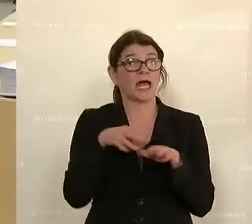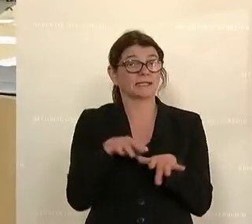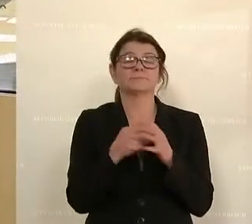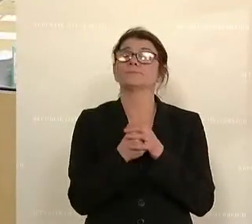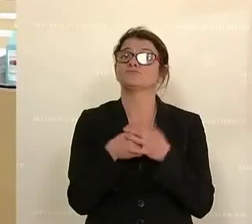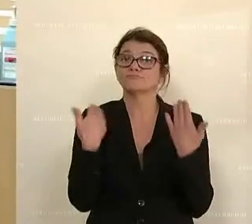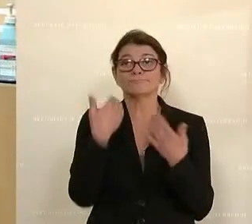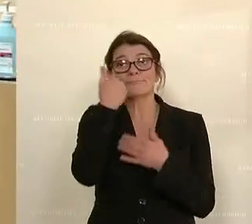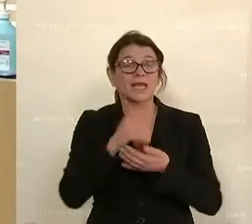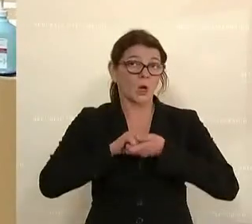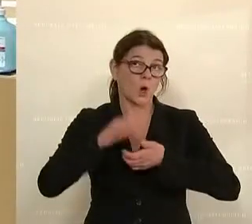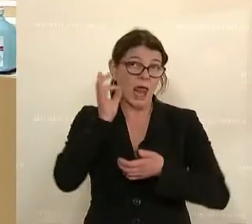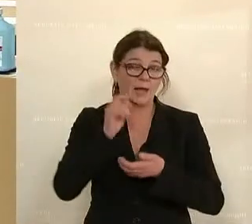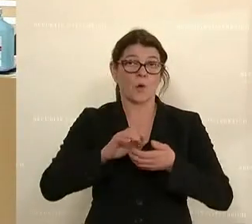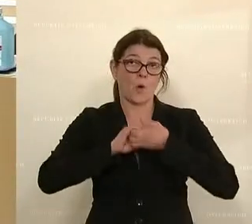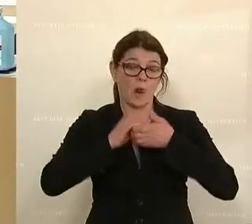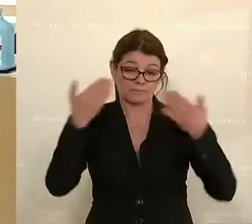bringt diesbezüglich einen Entschließungsantrag ein.